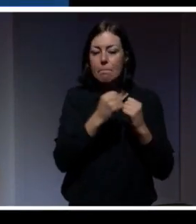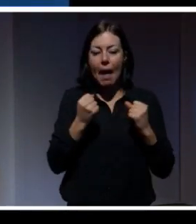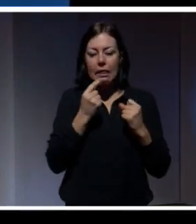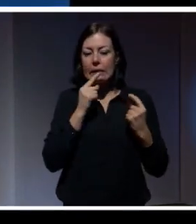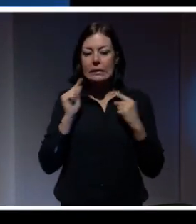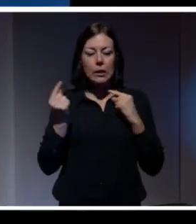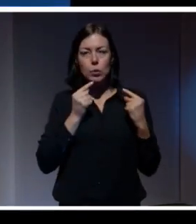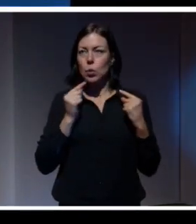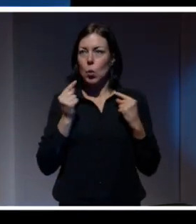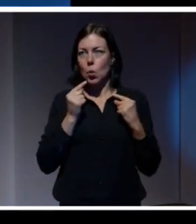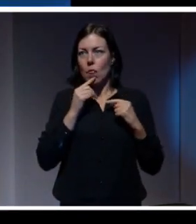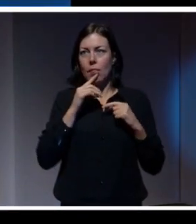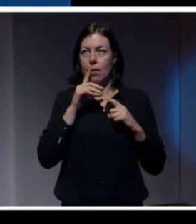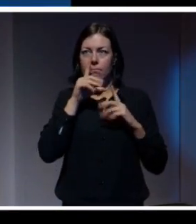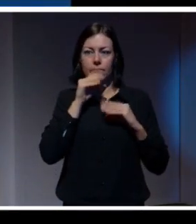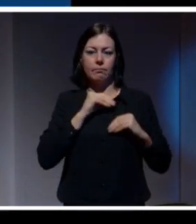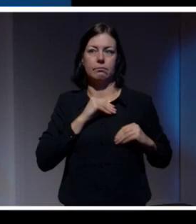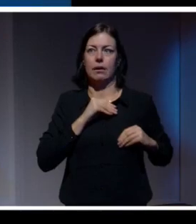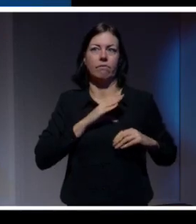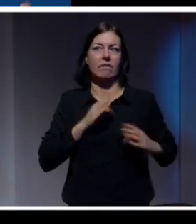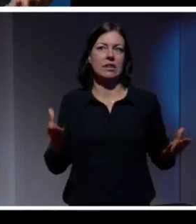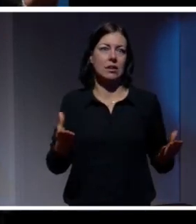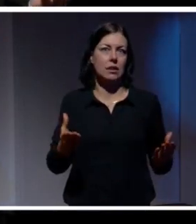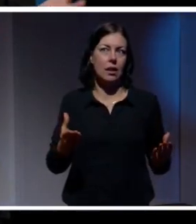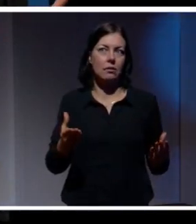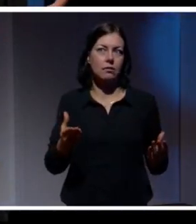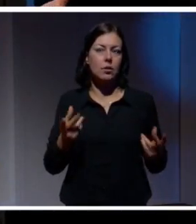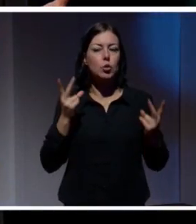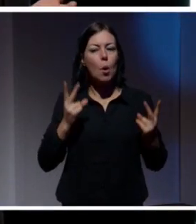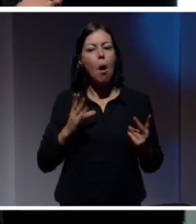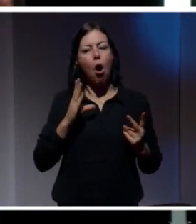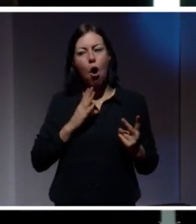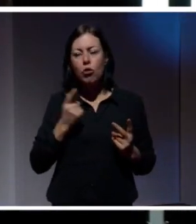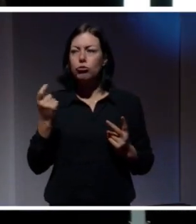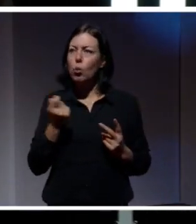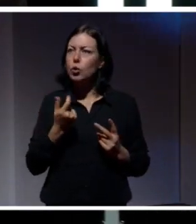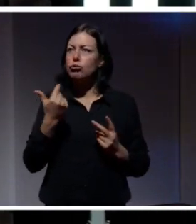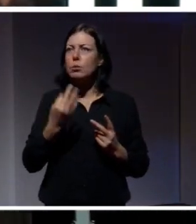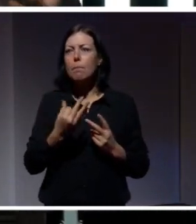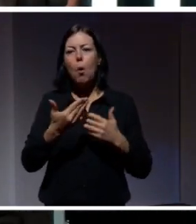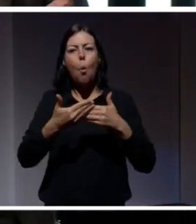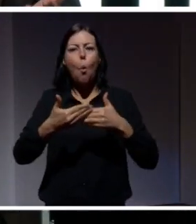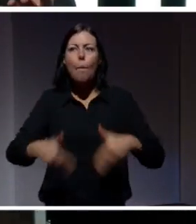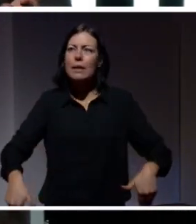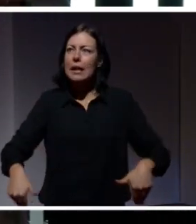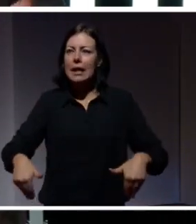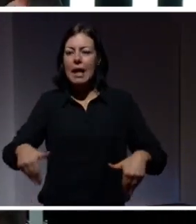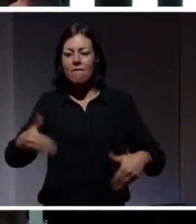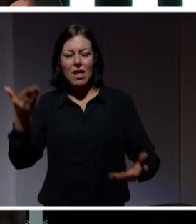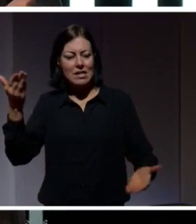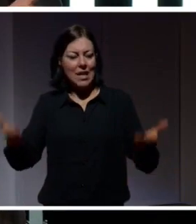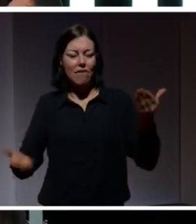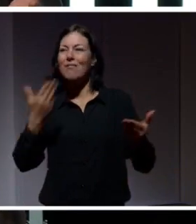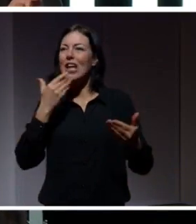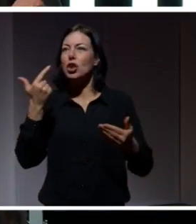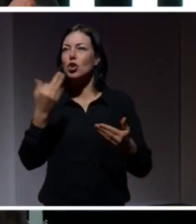dialogen kring det, den är helt frånvarande. Så att ha någon sorts subjektiv eller objektiv jämförelse mellan vilka